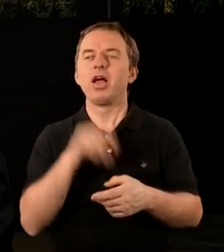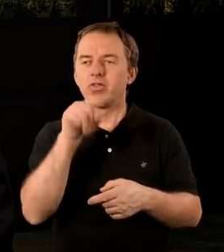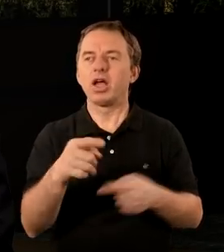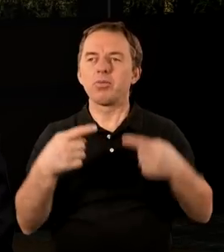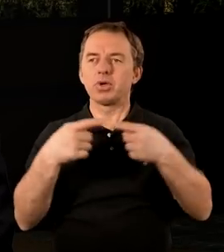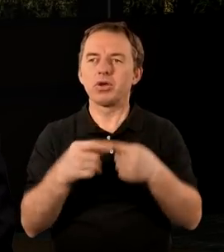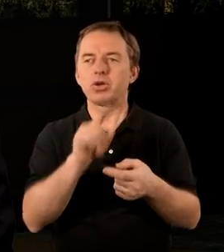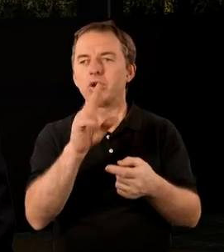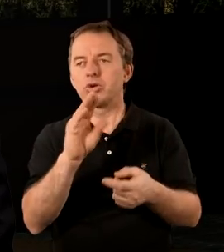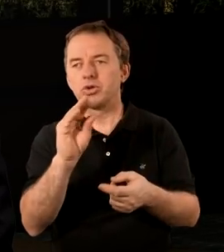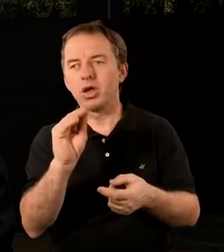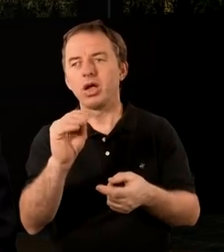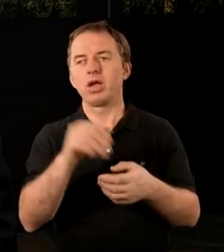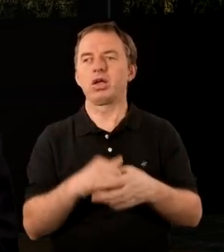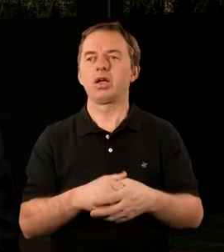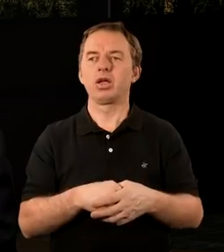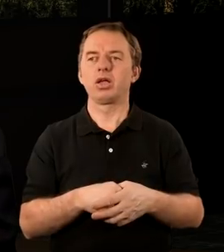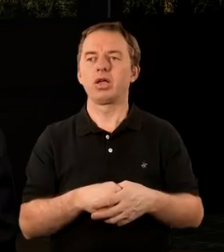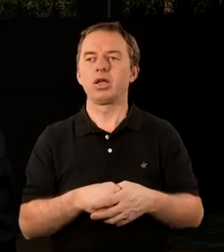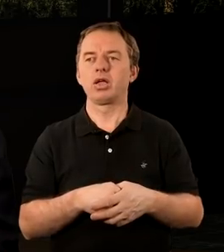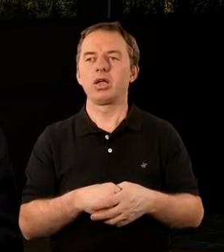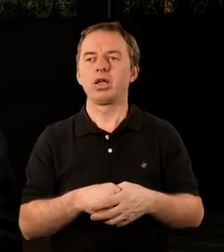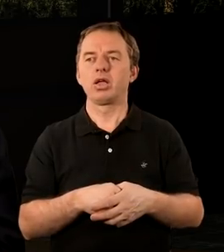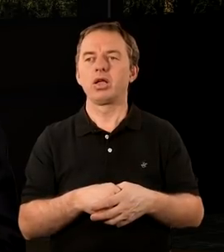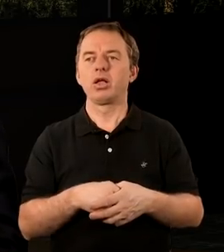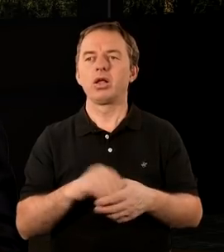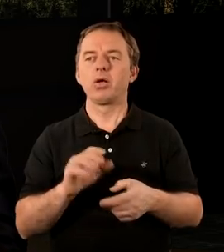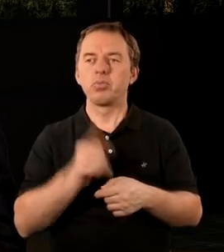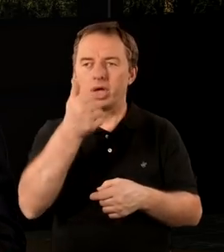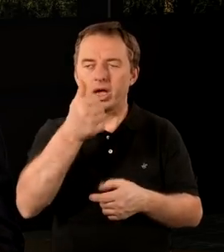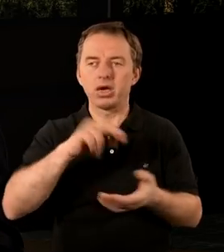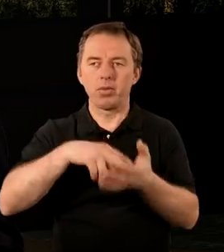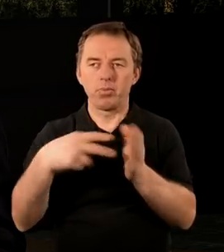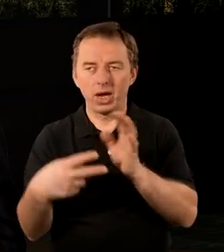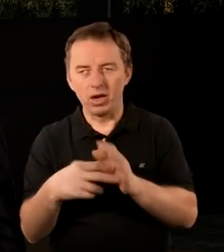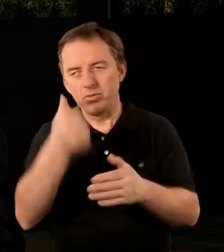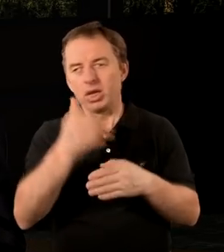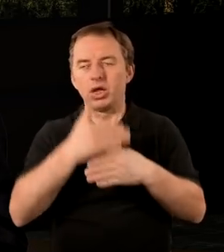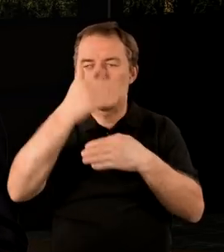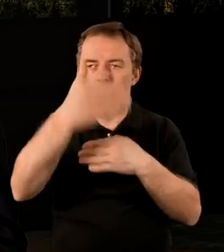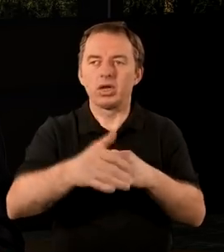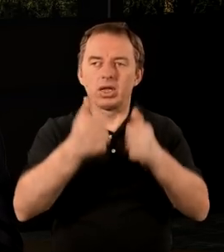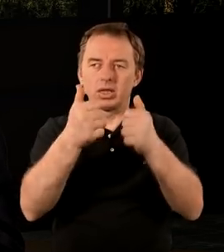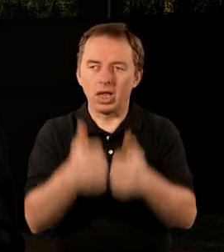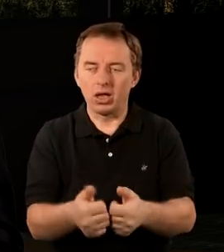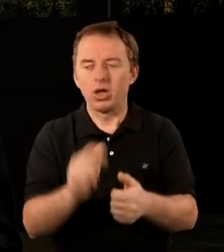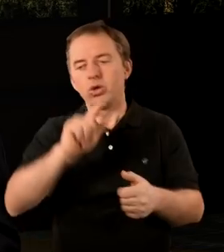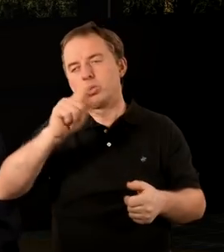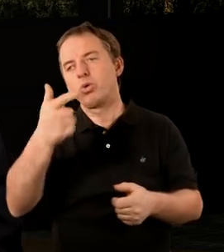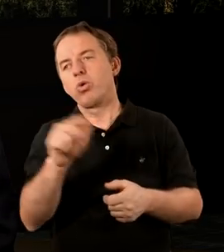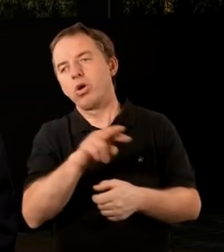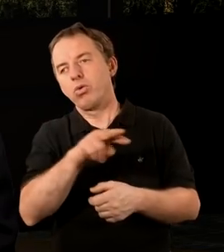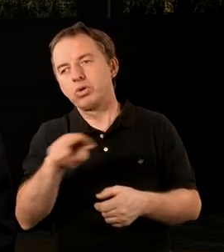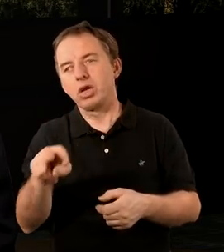w tym sensie, że pewne kwestie, które były pierwszoplanowe, pierwszorzędne, stały się takimi